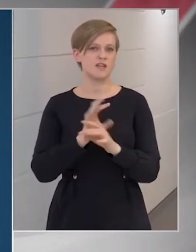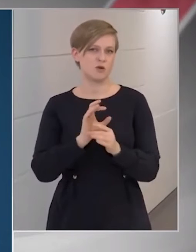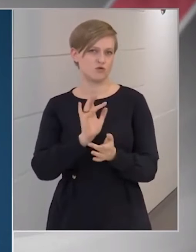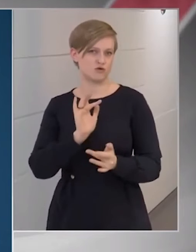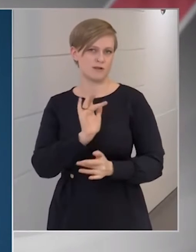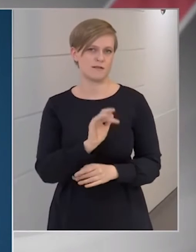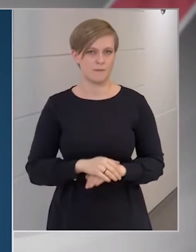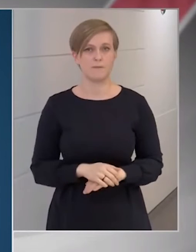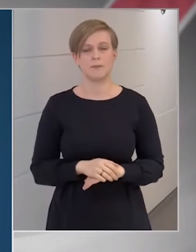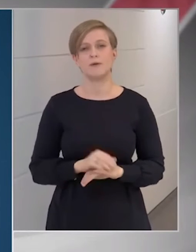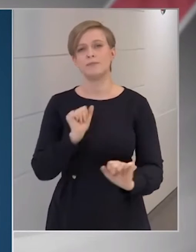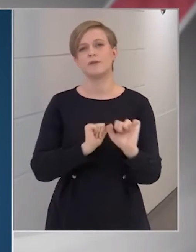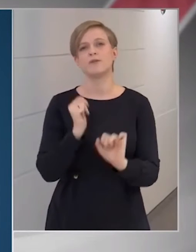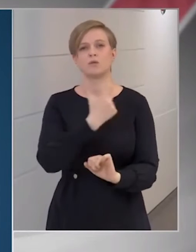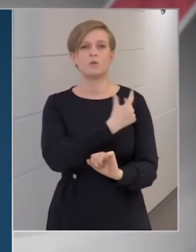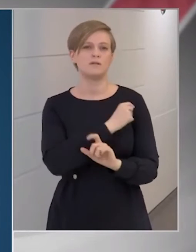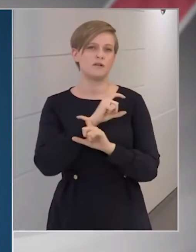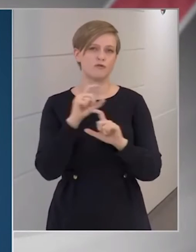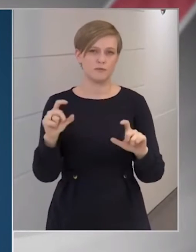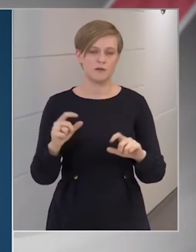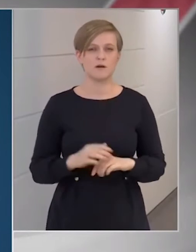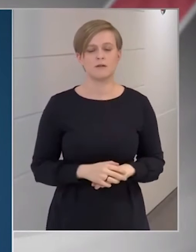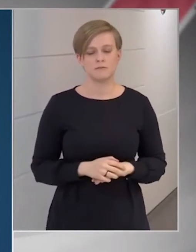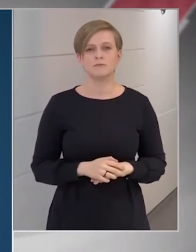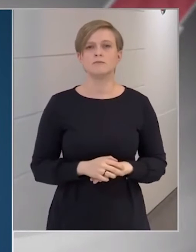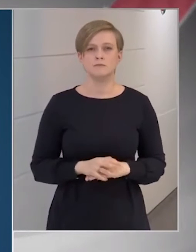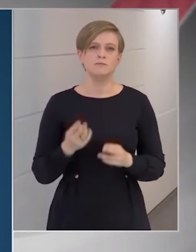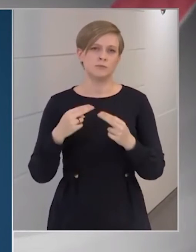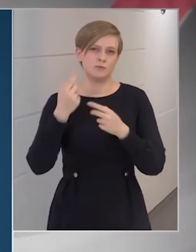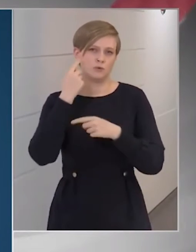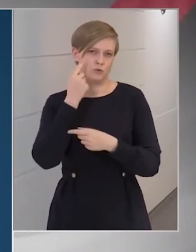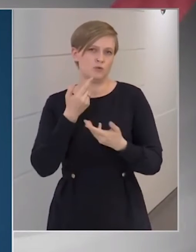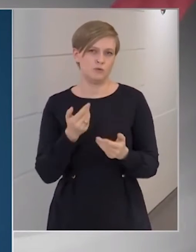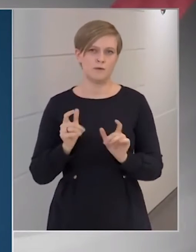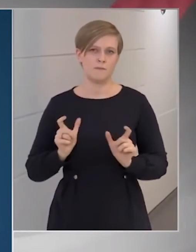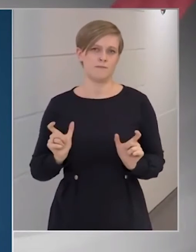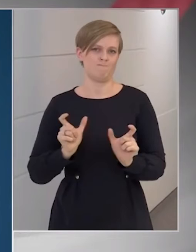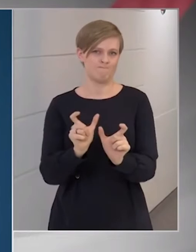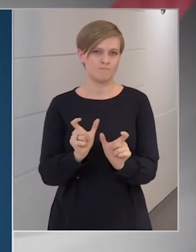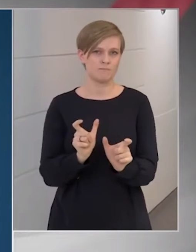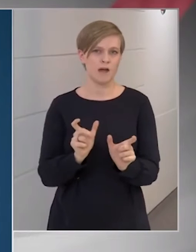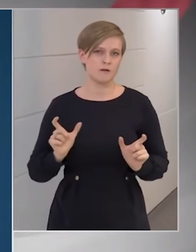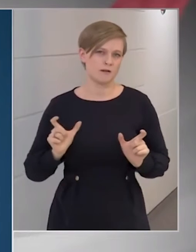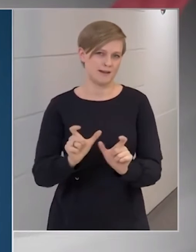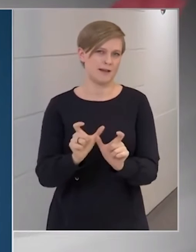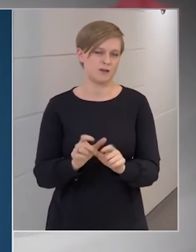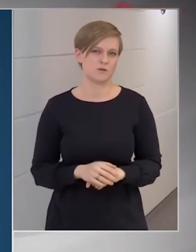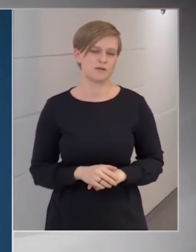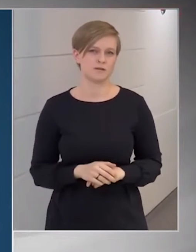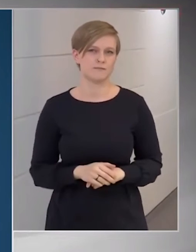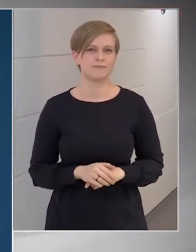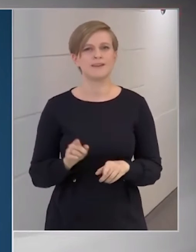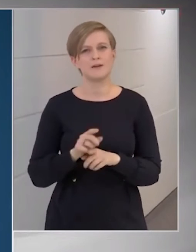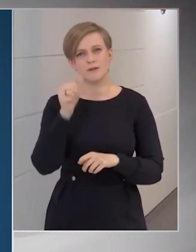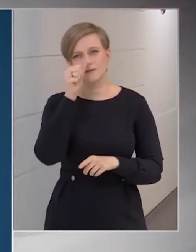a védőoltások felvétele révén, annál inkább tudjuk megakadályozni úgy mondjuk azt